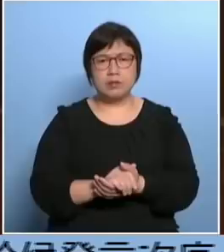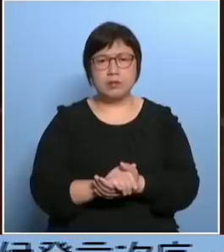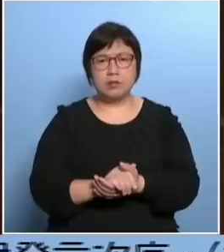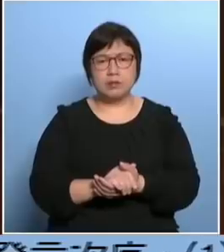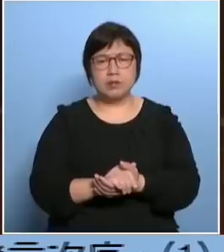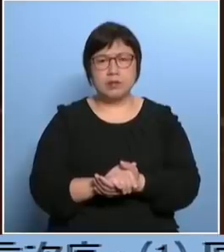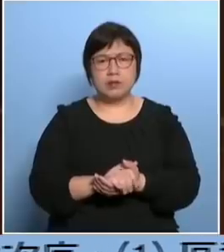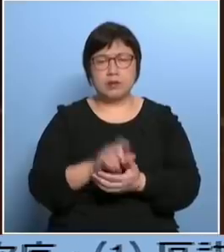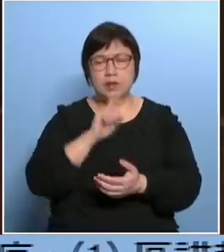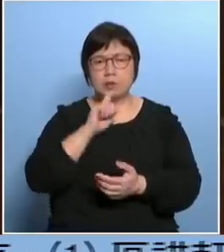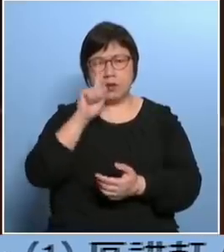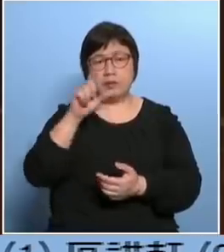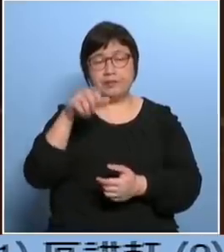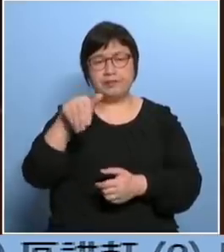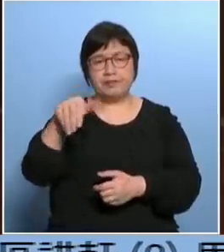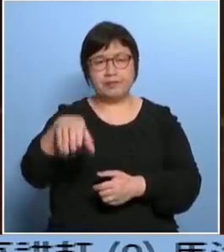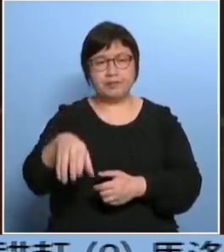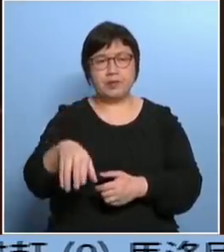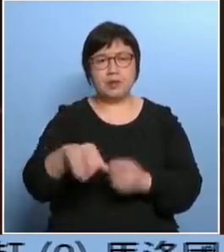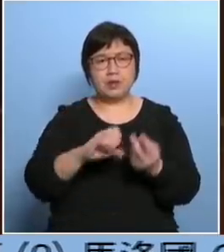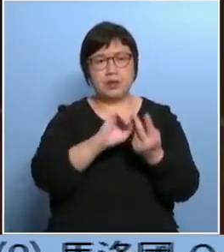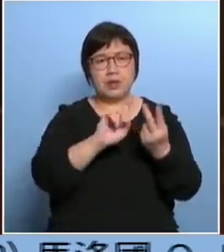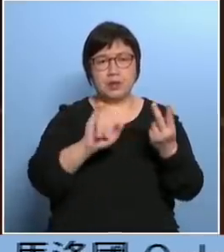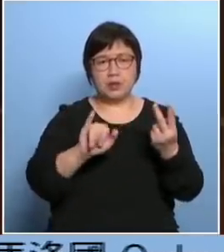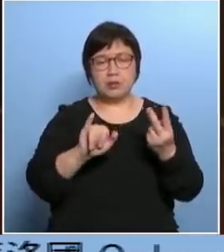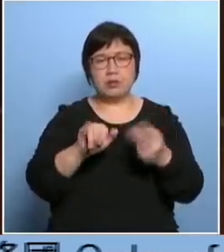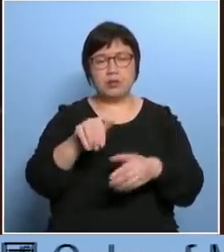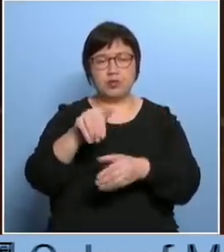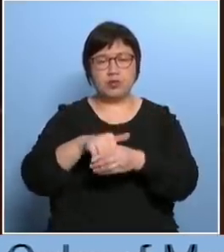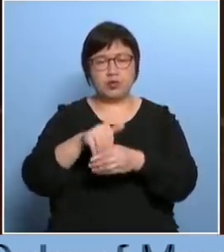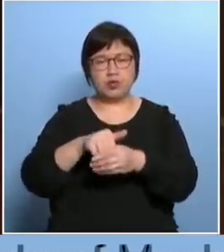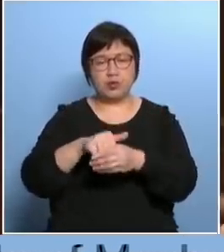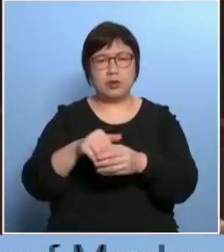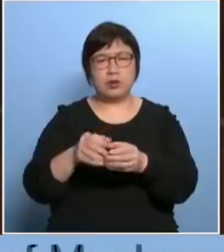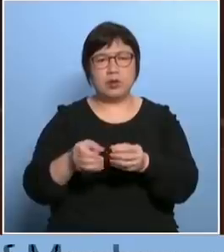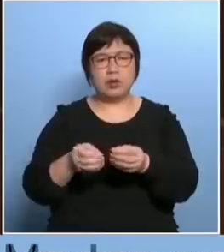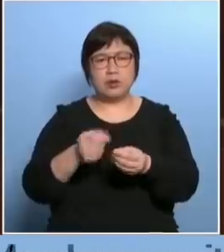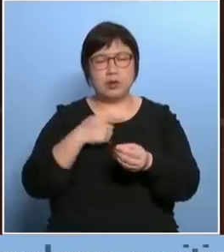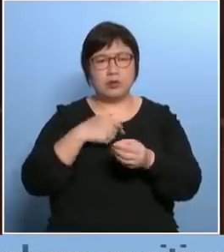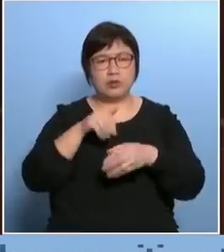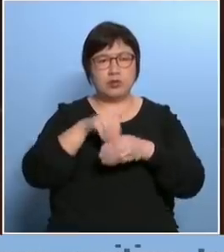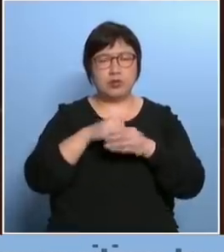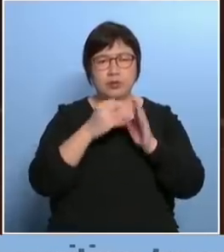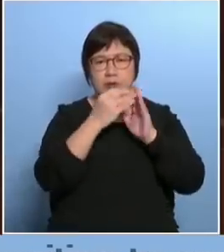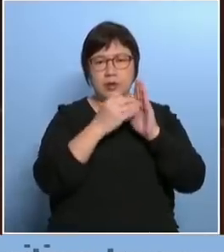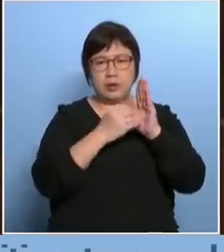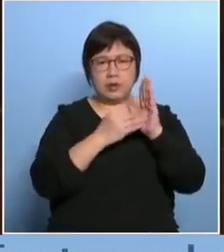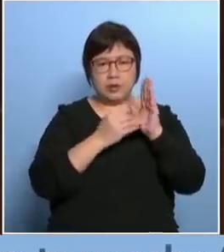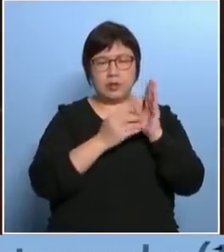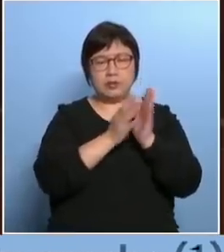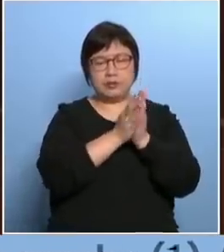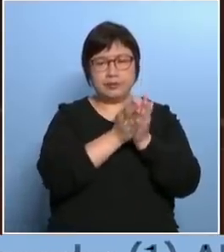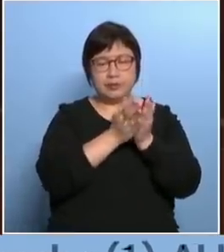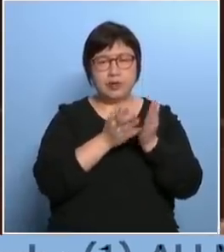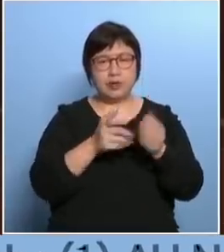我们其中一个选区在2016年一个选区的票站整本选民登记册投完票之后不见